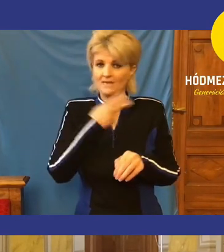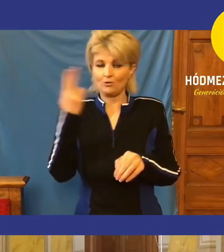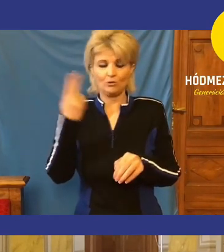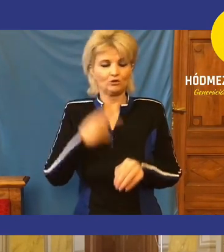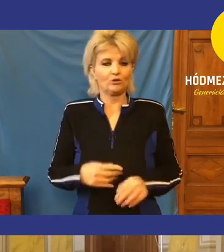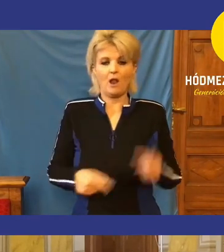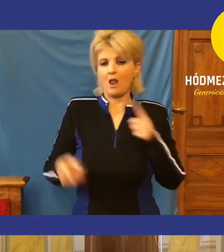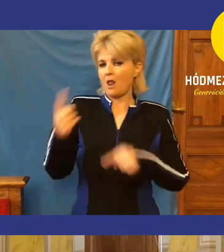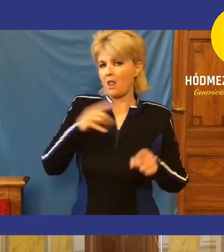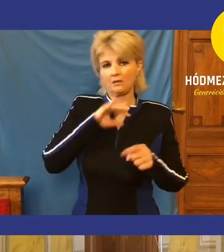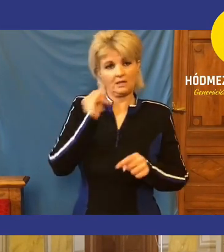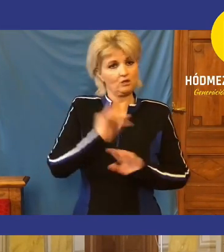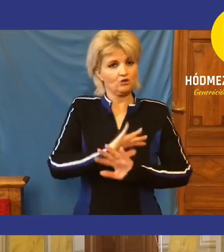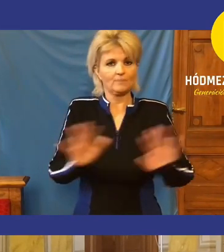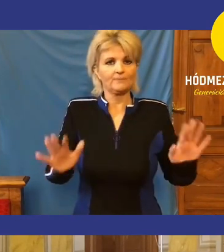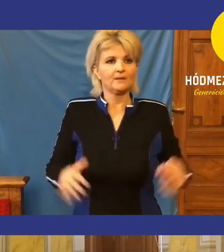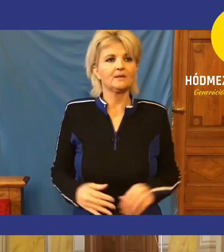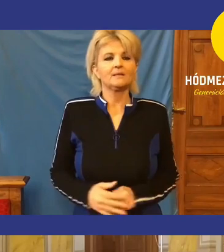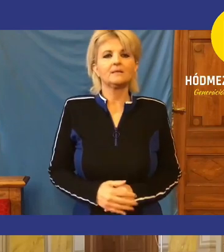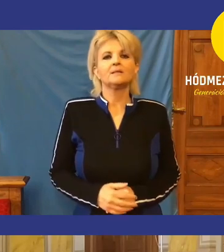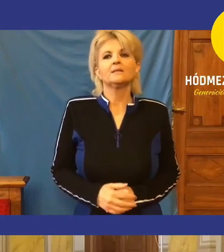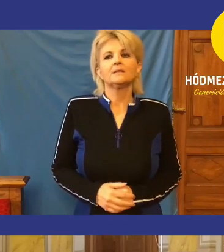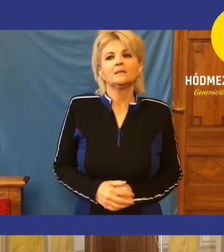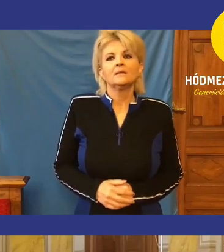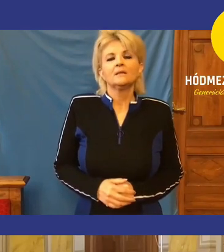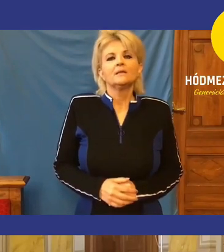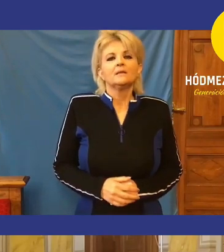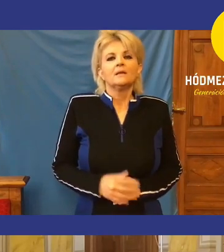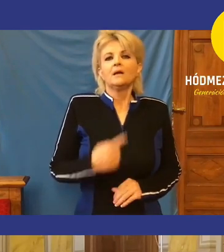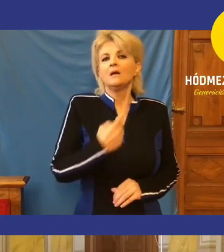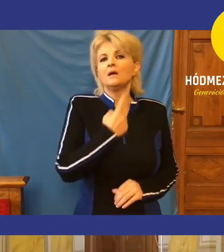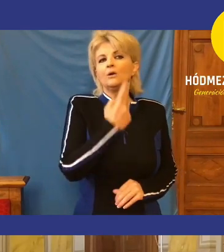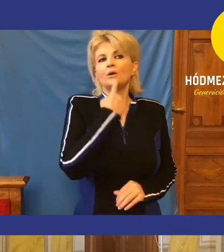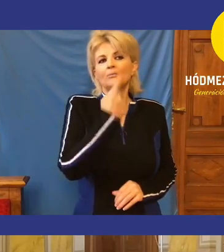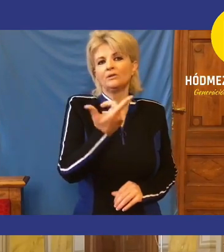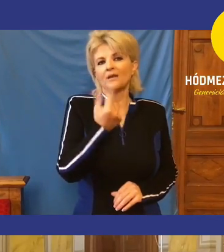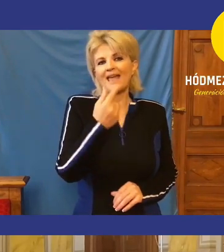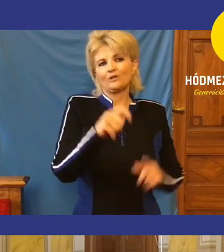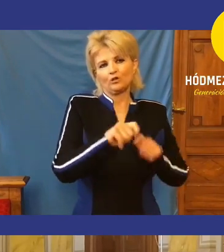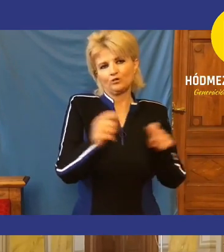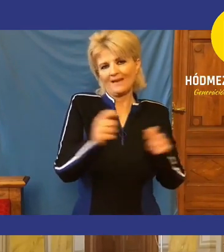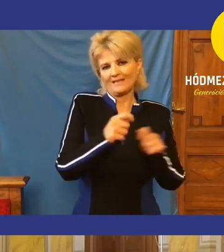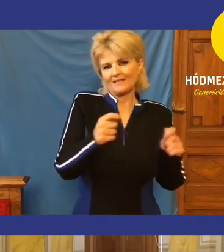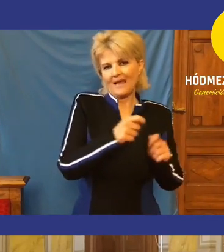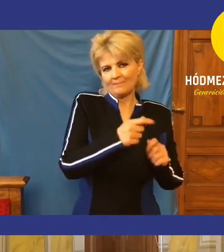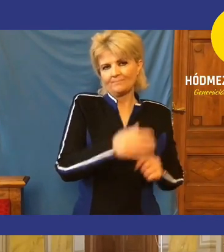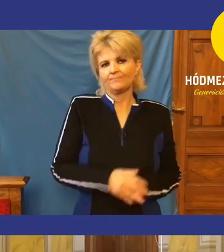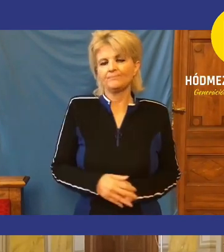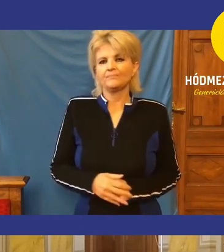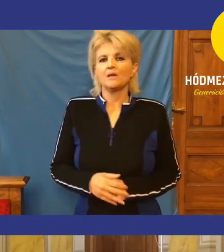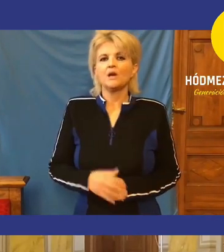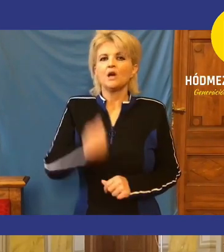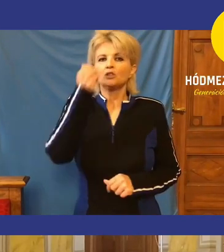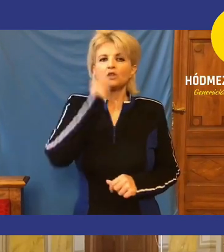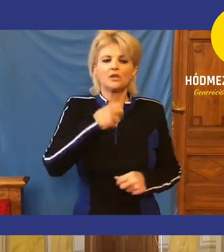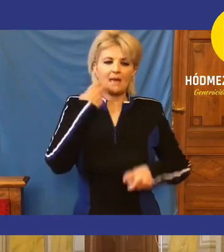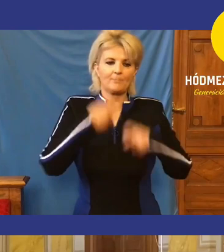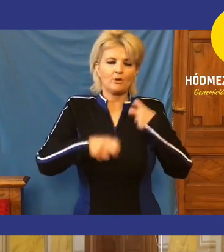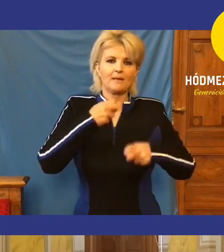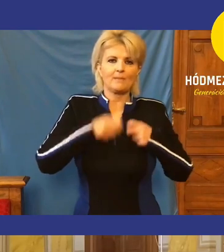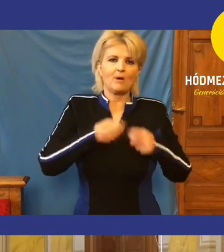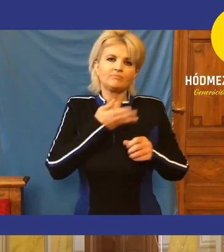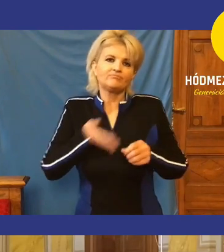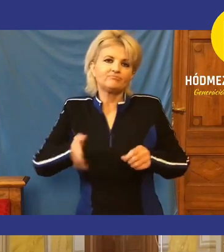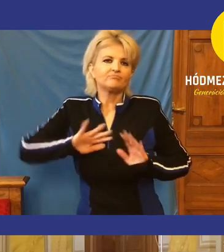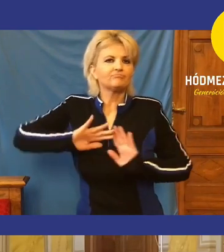csúsztatást nincs ebbe. Kettős mérce. De, ahogy ön mondta az ibént, ide hivatkozott rá, elterelni a saját problémákról a figyelmet, ez nagyon